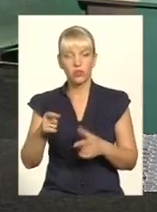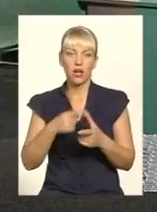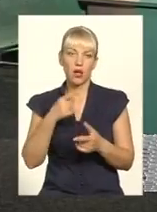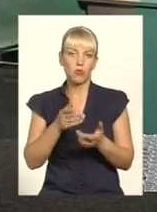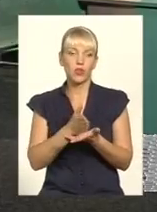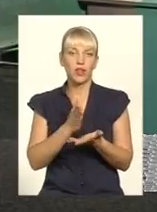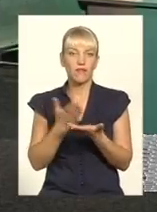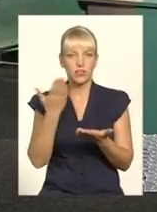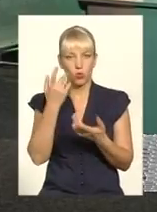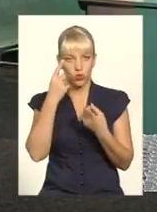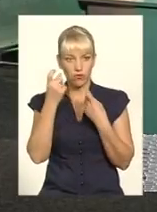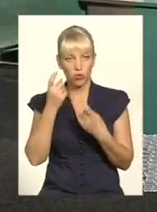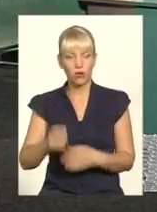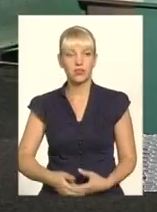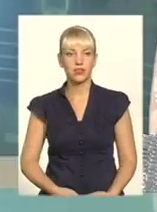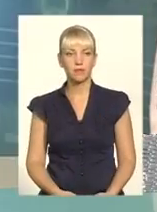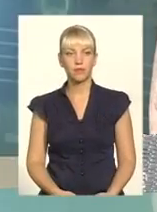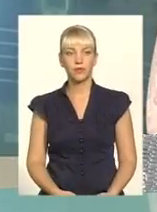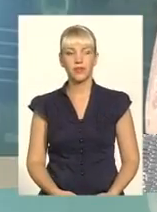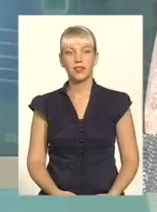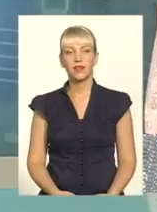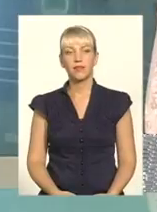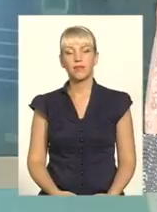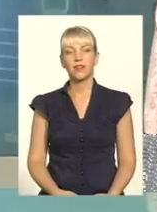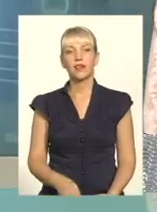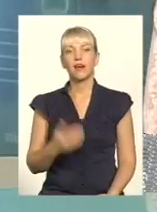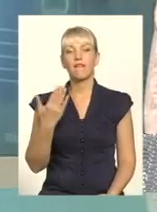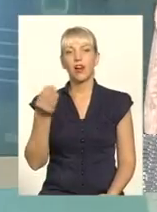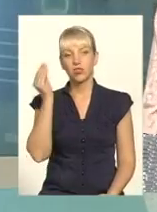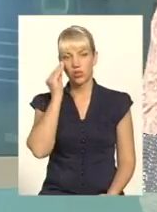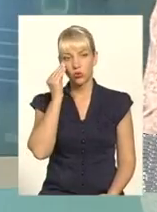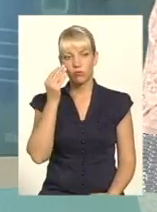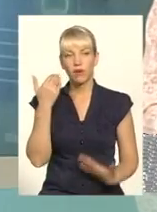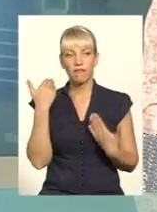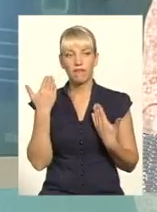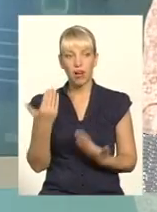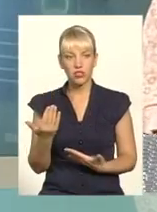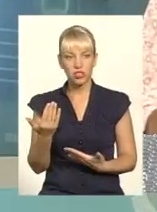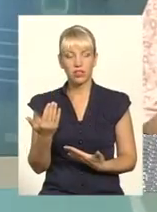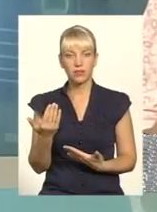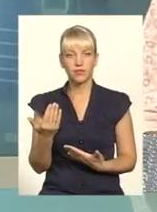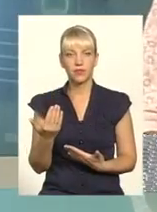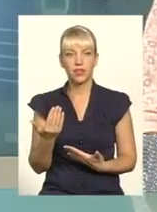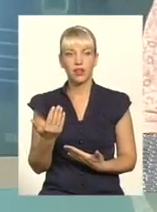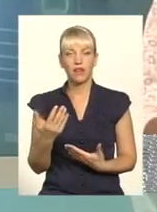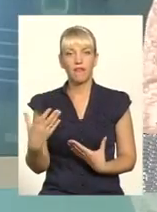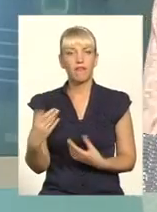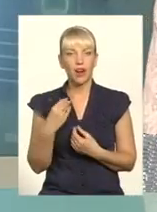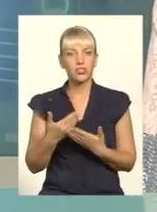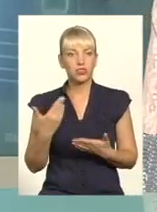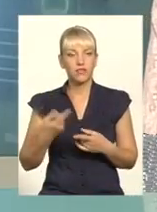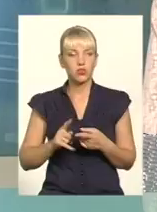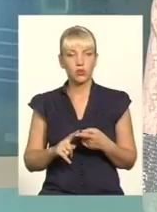певної інформації. Лілі, єсть, пані. Ваша враження від